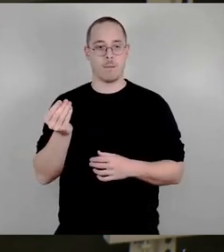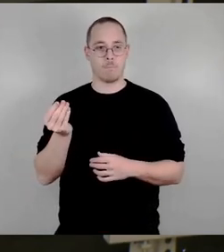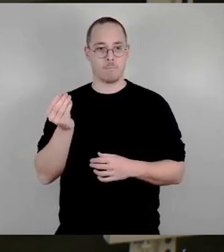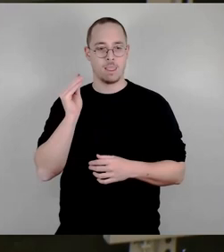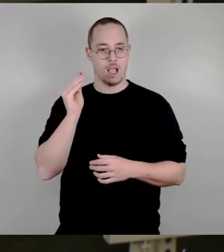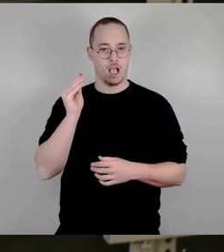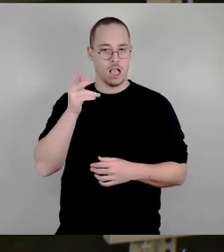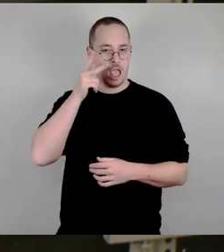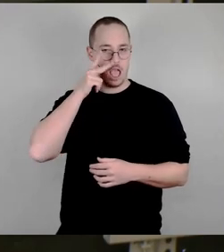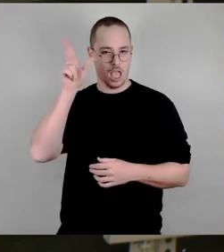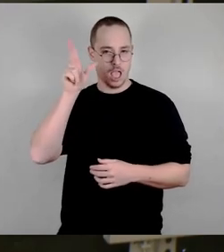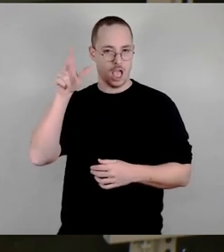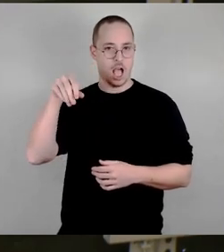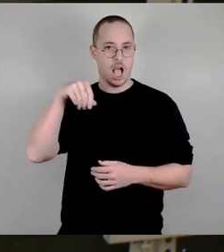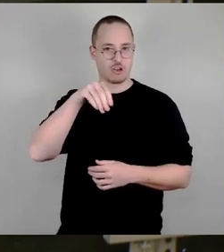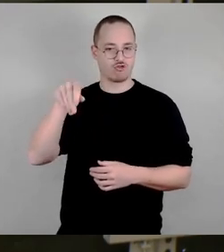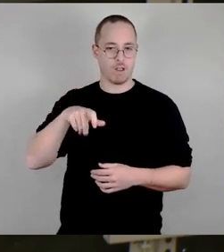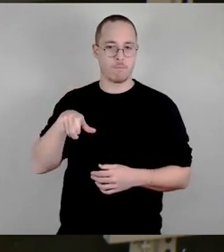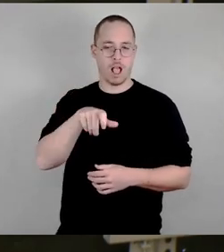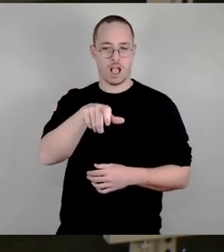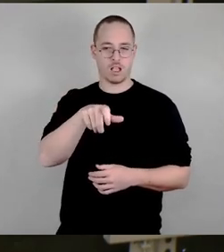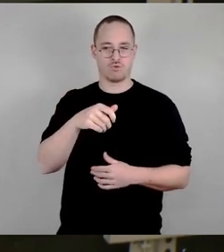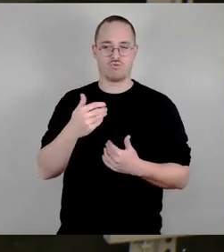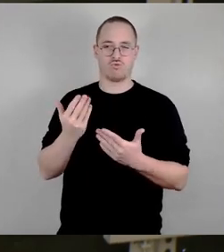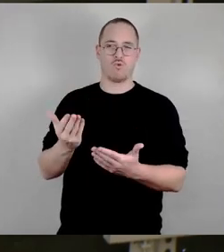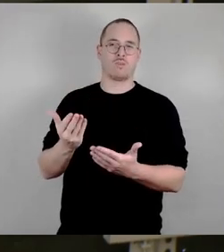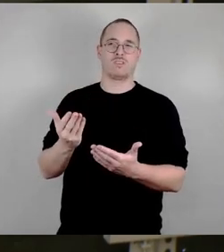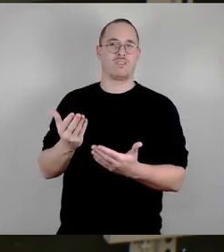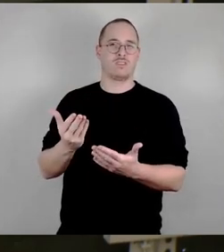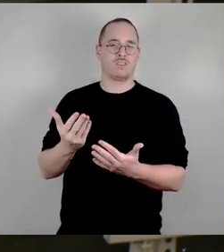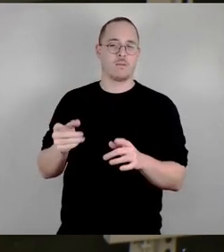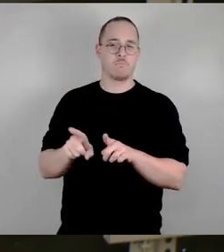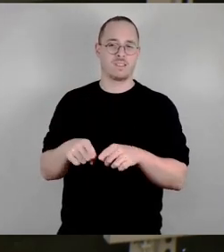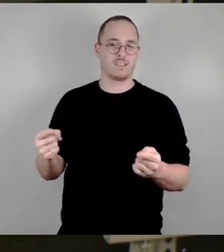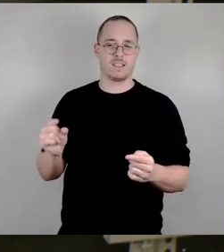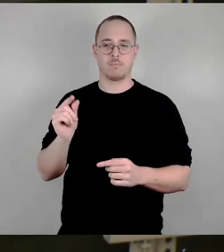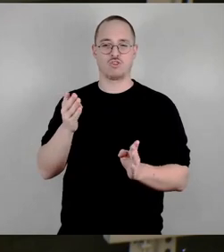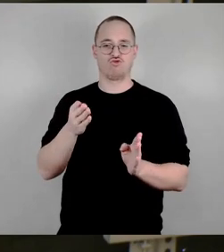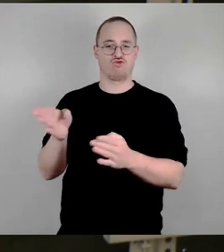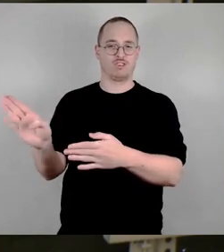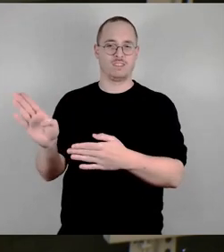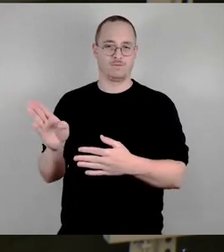Aschenbach die Grenzen des guten Geschmacks und der Satire für überschritten halte.